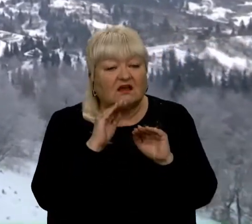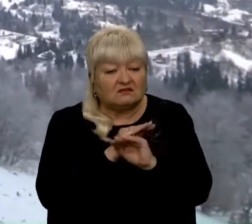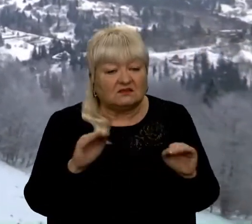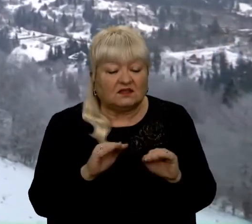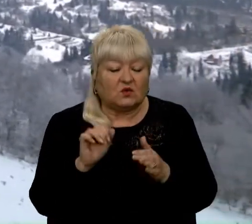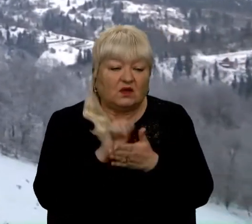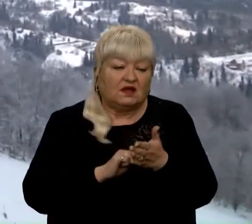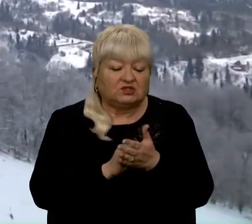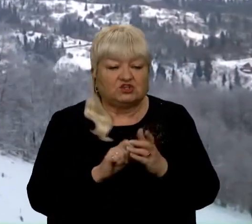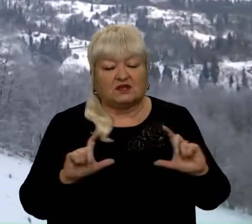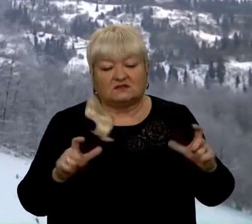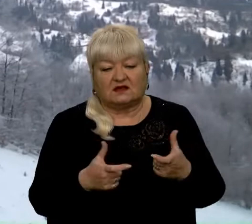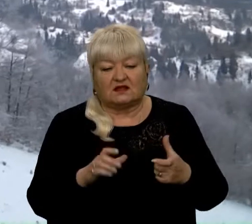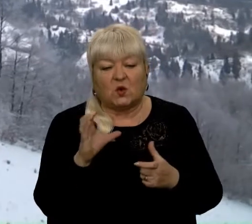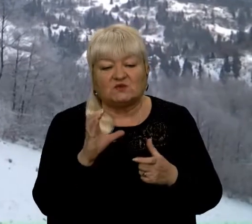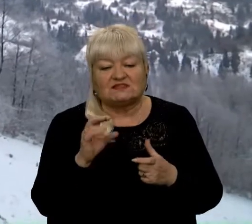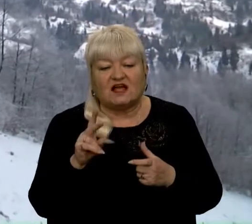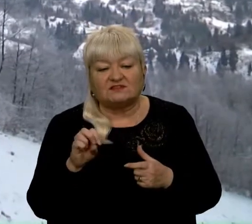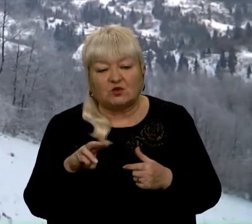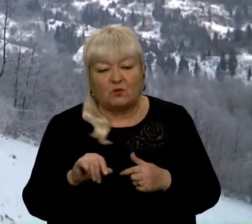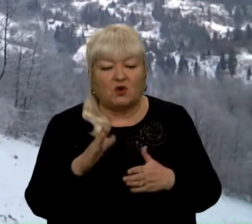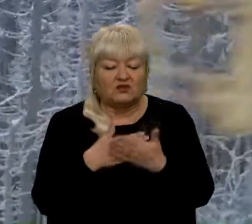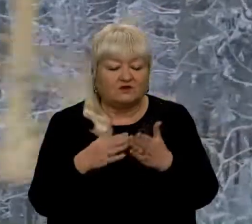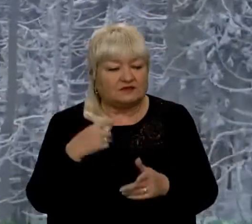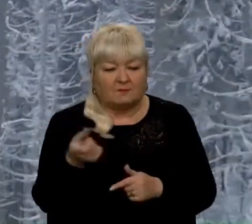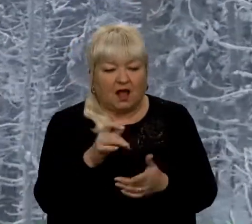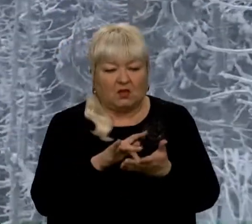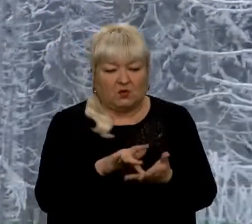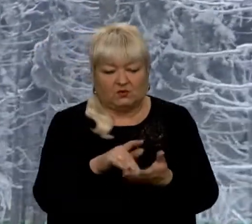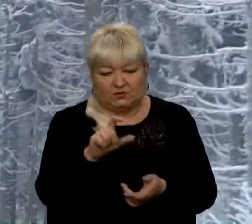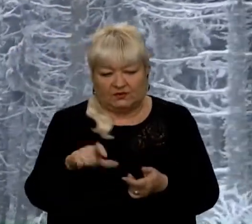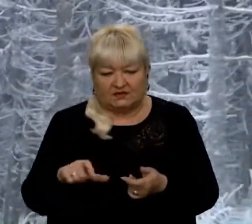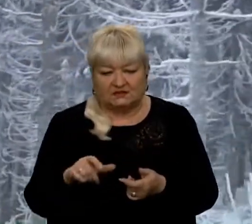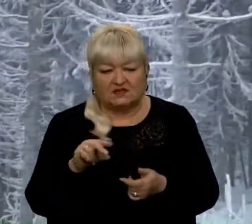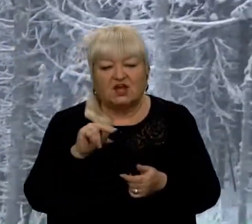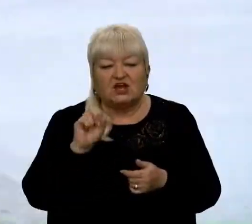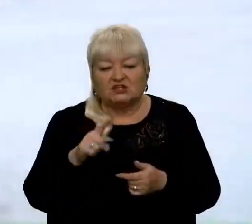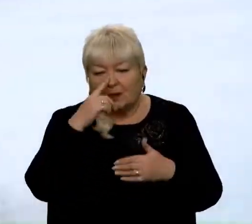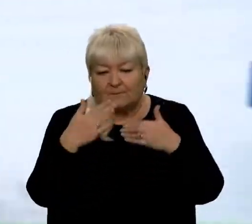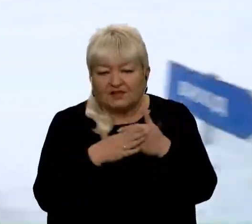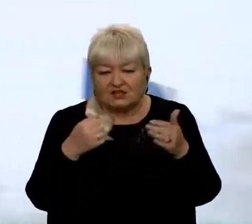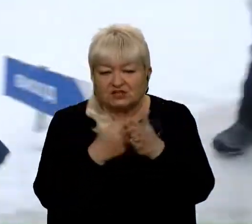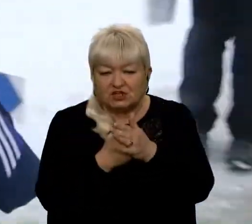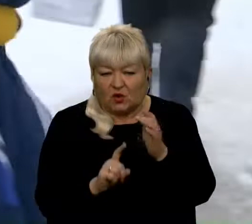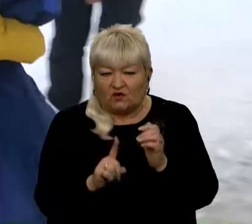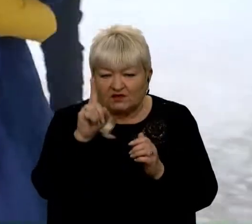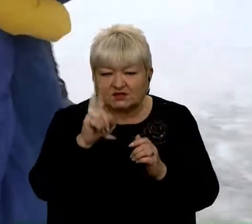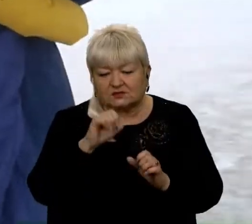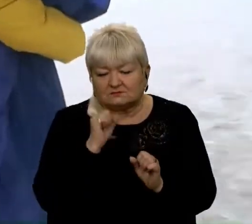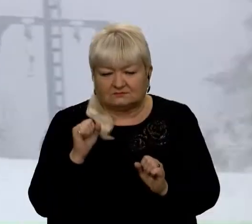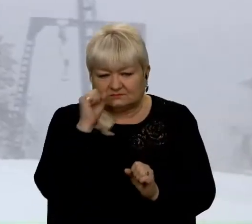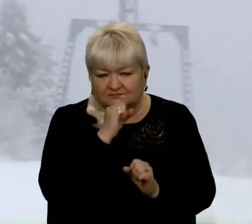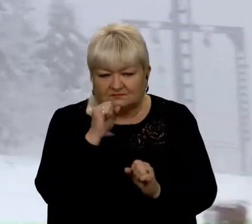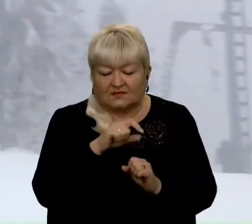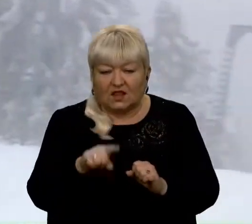що через карантин у Славському зовсім мало туристів. Чим ближче до вершини, тим морозніше. Втім, й більше помітно, що